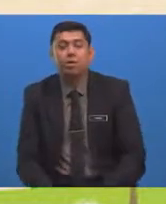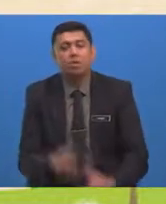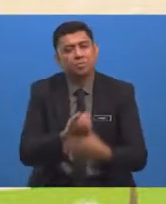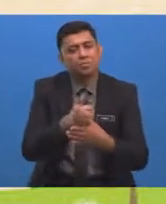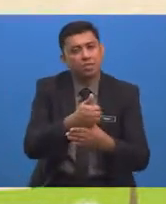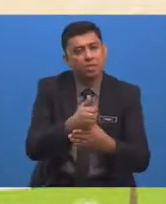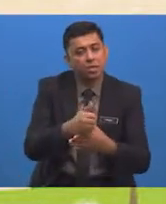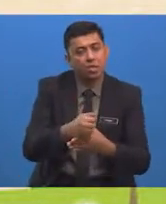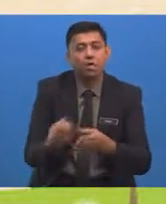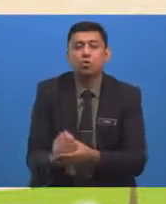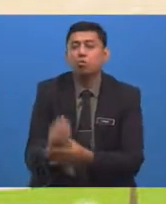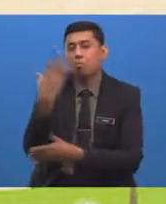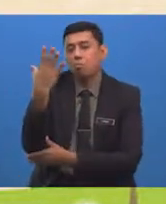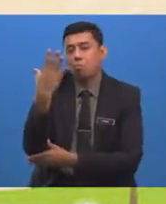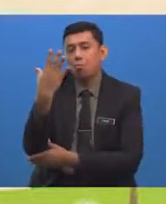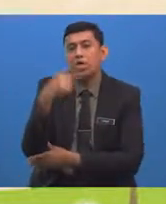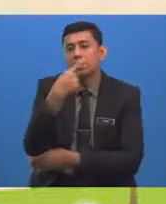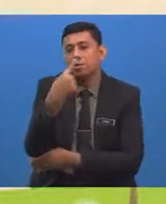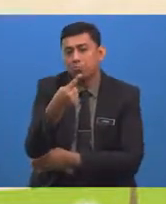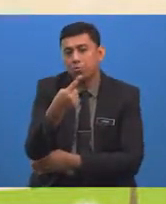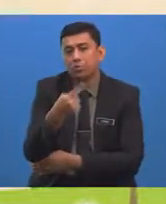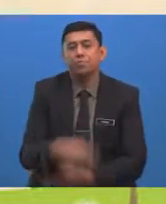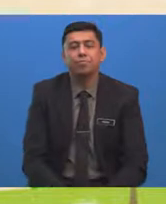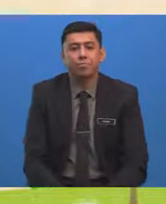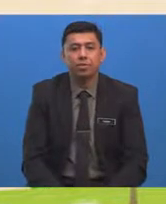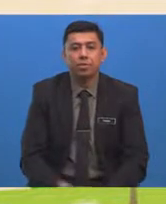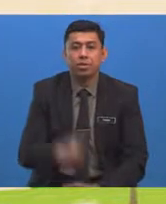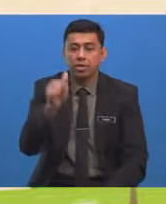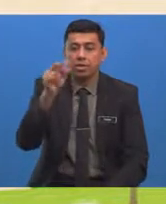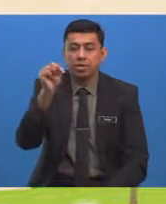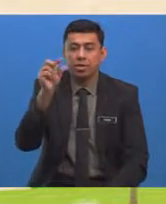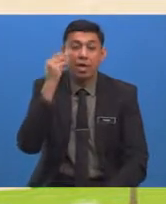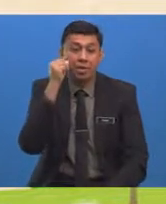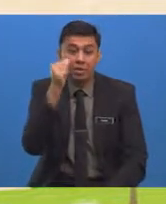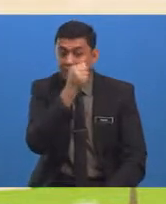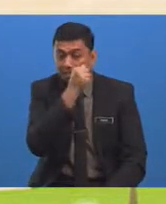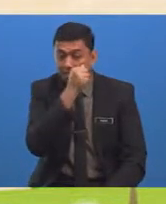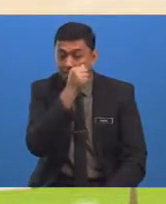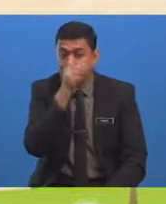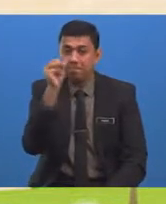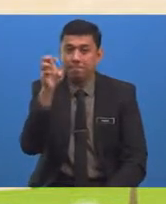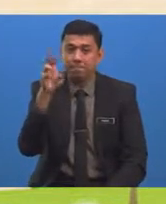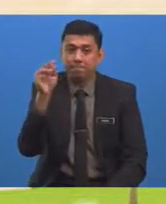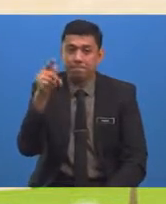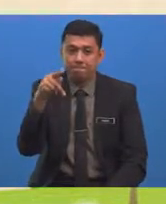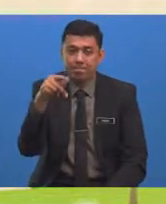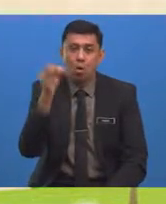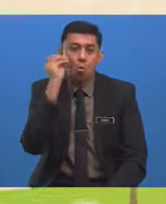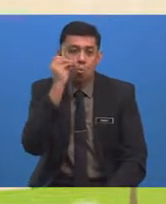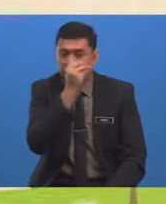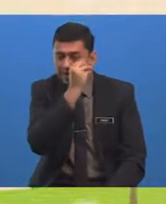tumbuhan tersebut adalah Anggerik merpati Orkid selipar